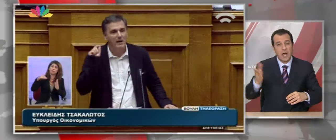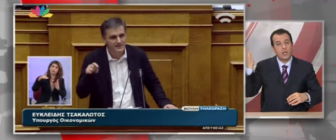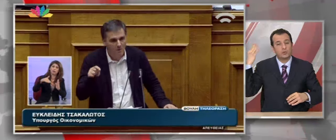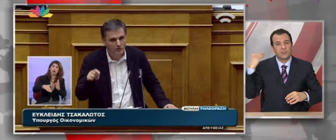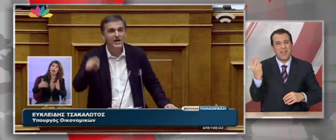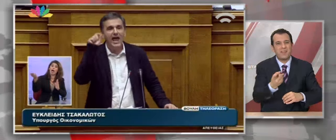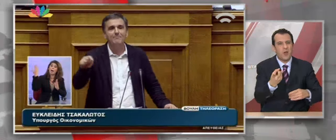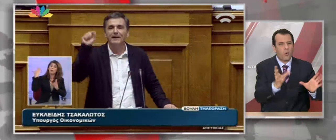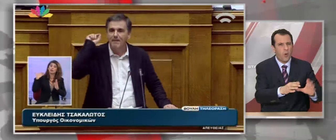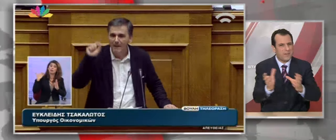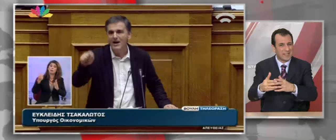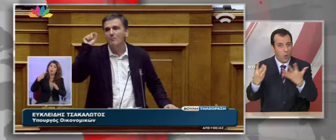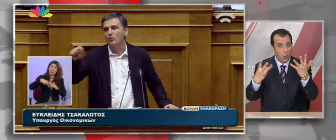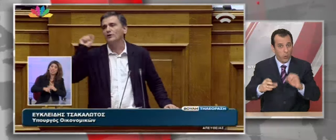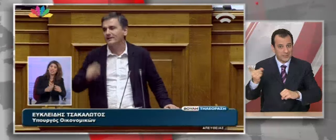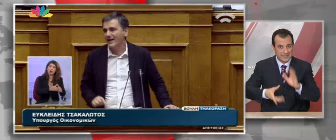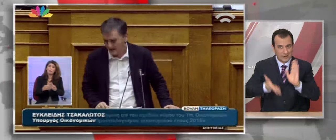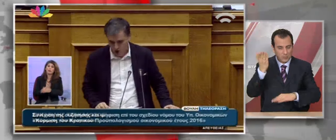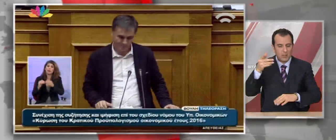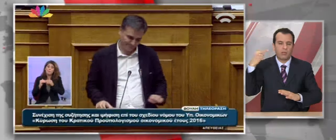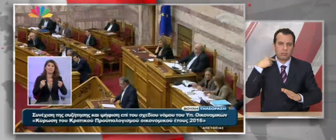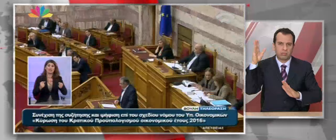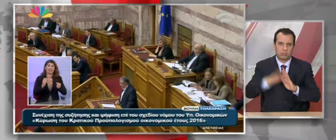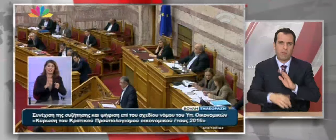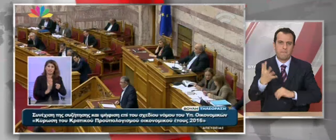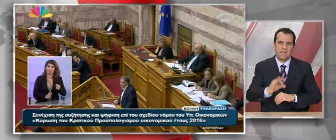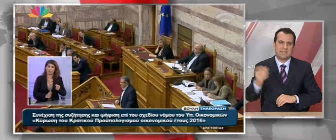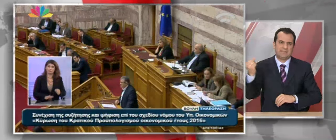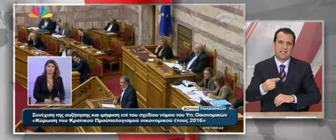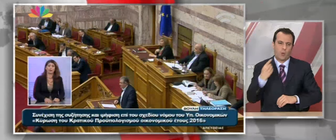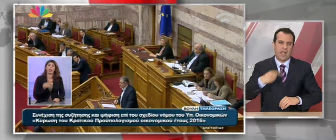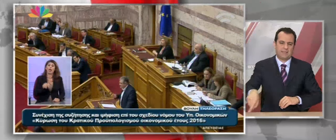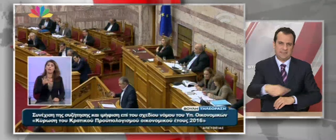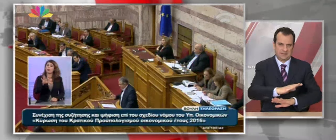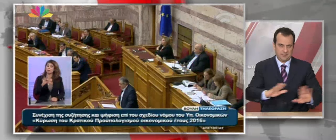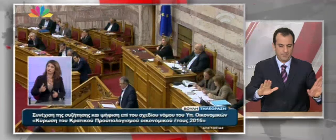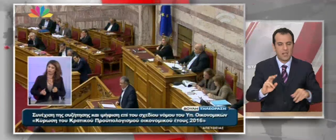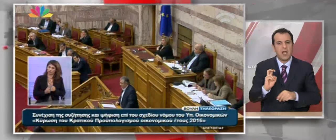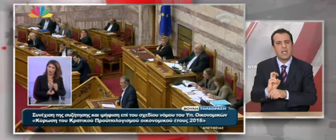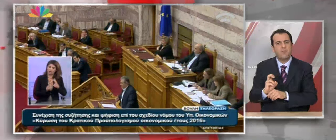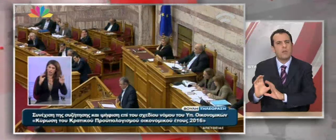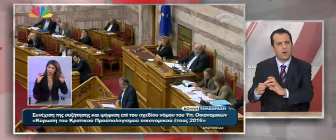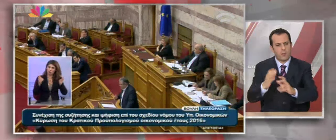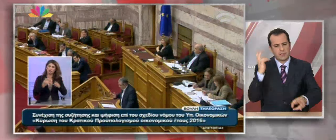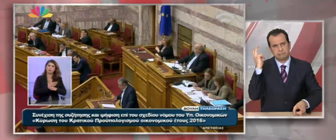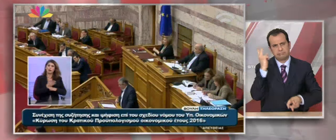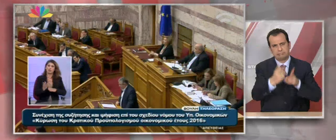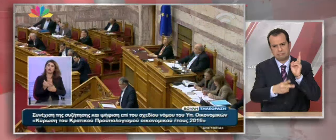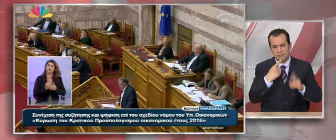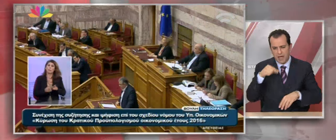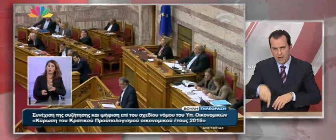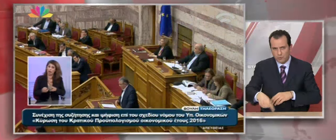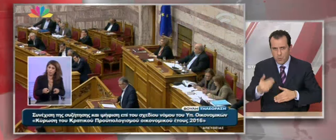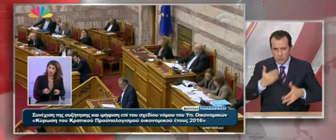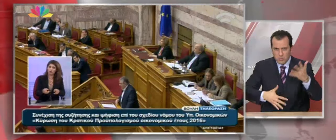δικοματισμός έπαιρνε πάνω από 80%. Ο Ξύτατ ήταν η κριτική και από τα άλλα κόμματα της αντιπολίτευσης που έκαναν λόγο για έναν